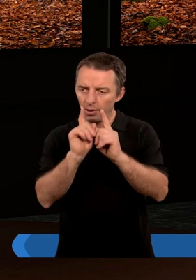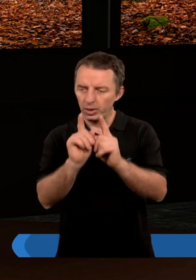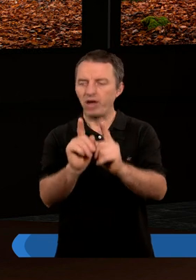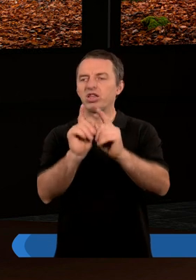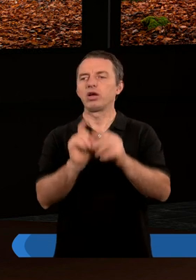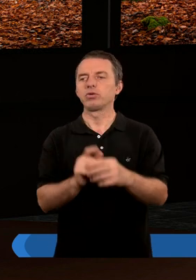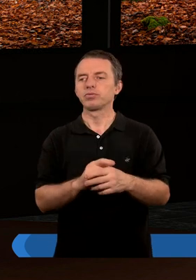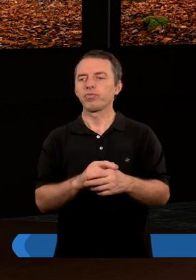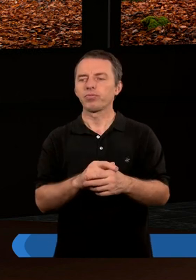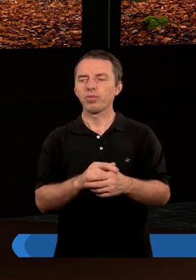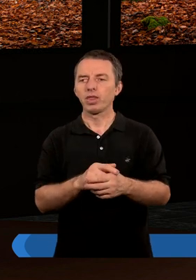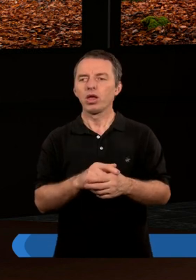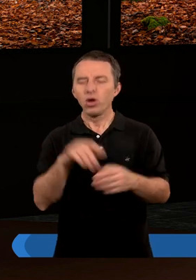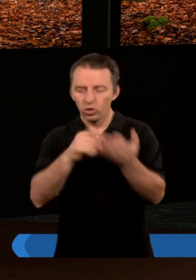naprawdę